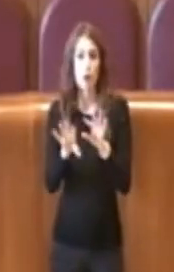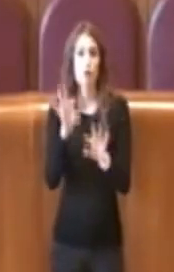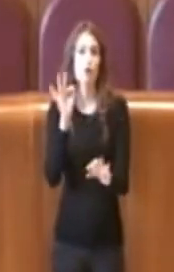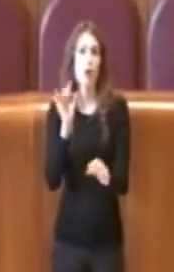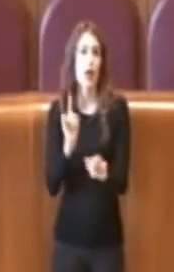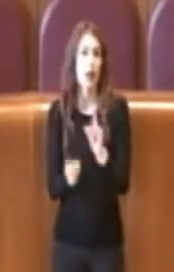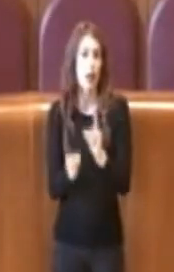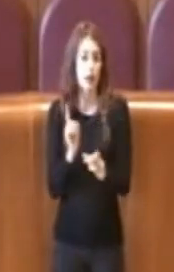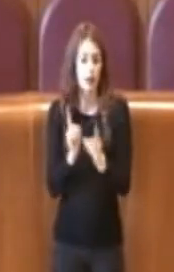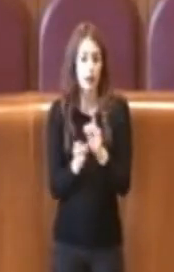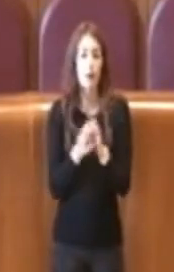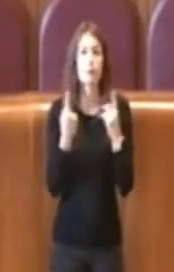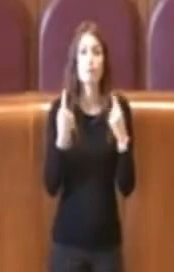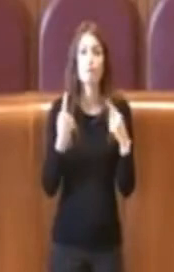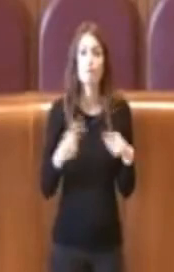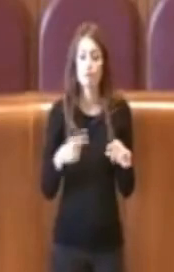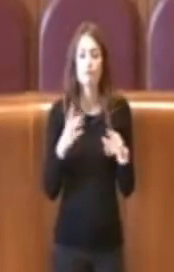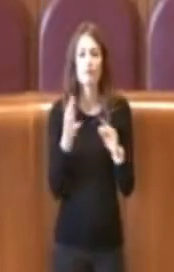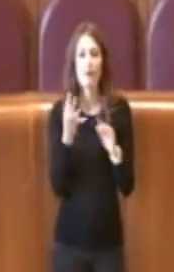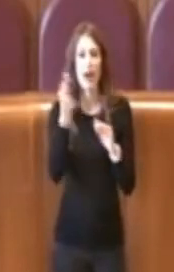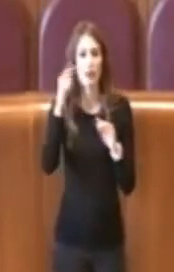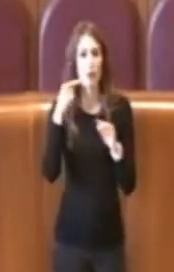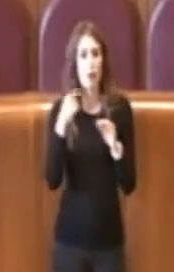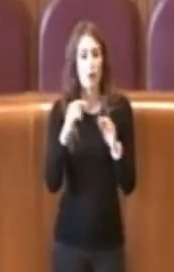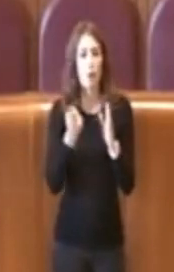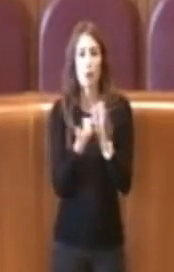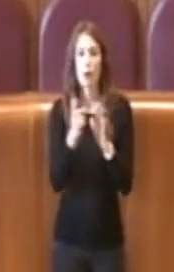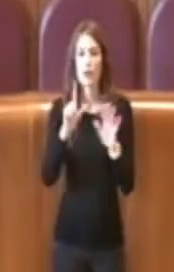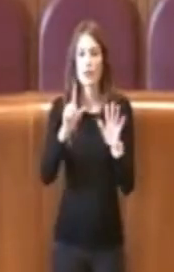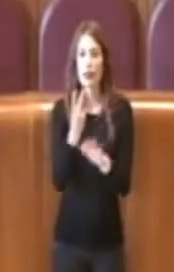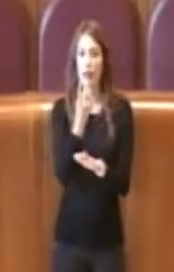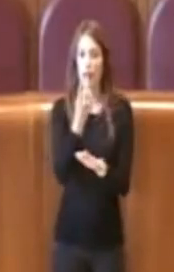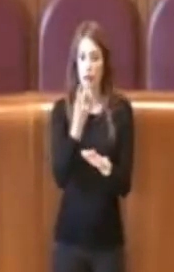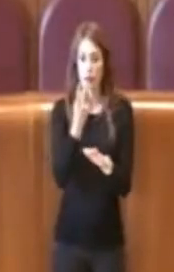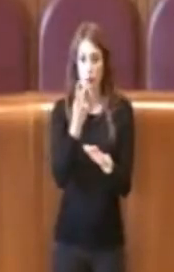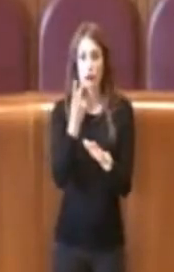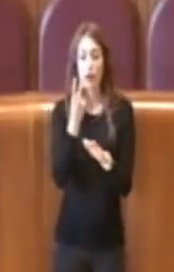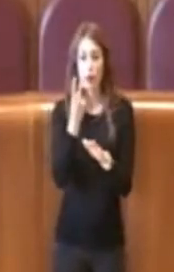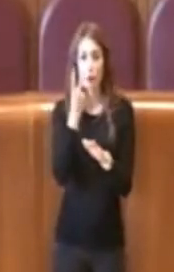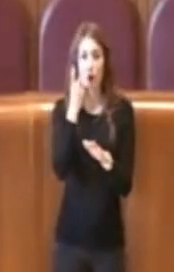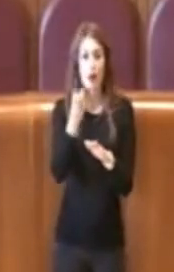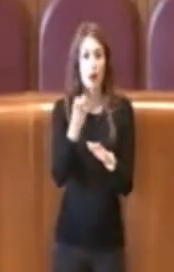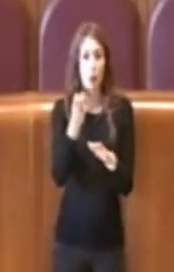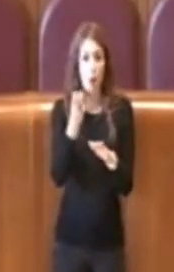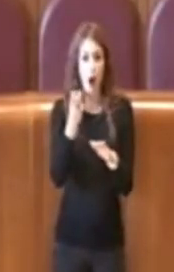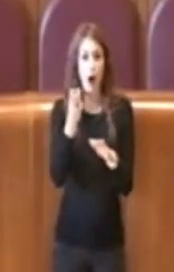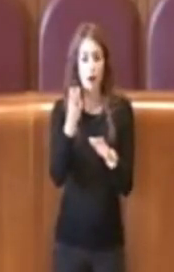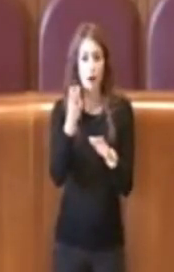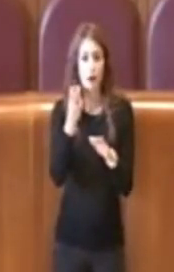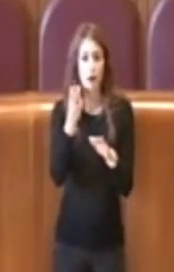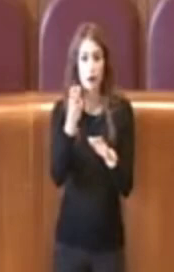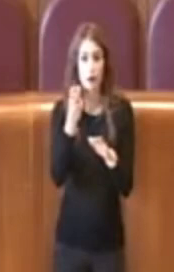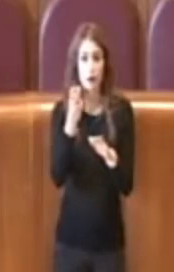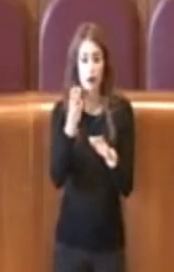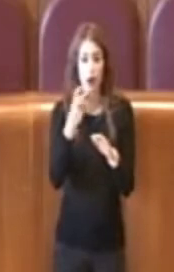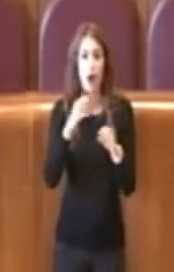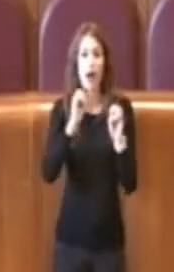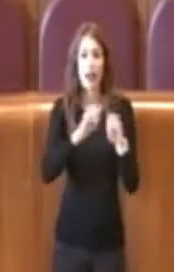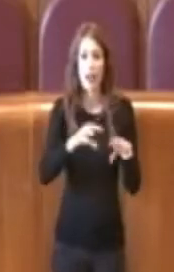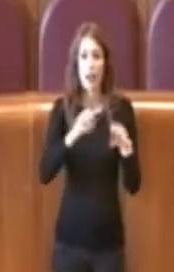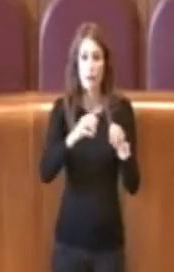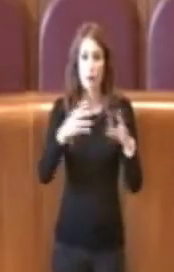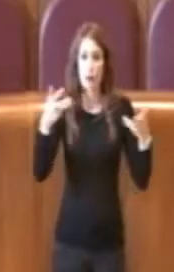Questo in particolare è il numero 72 e riguarda la riduzione dei rifiuti.